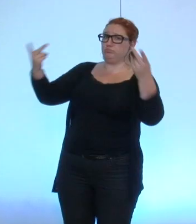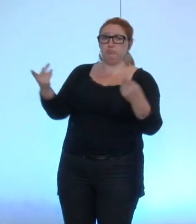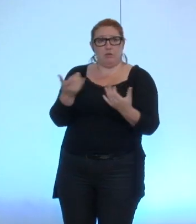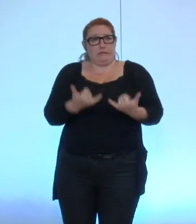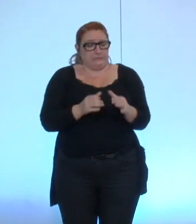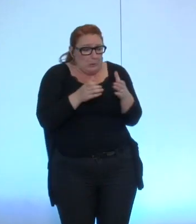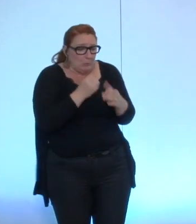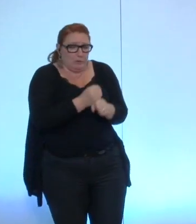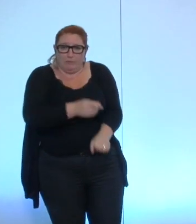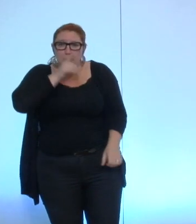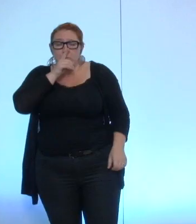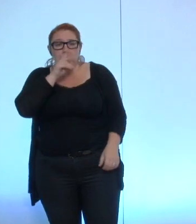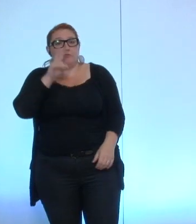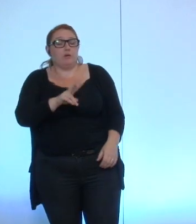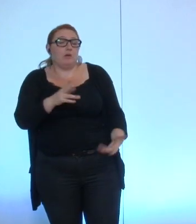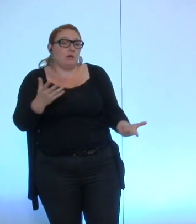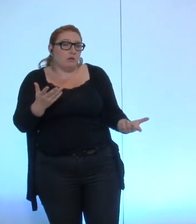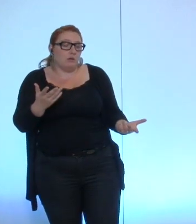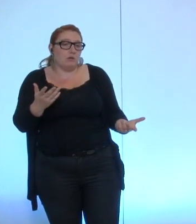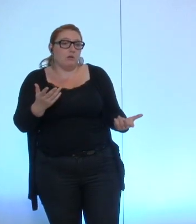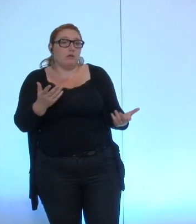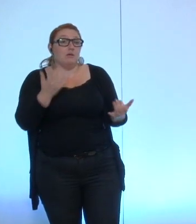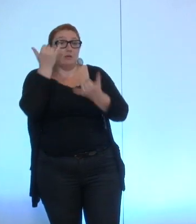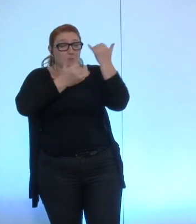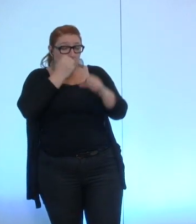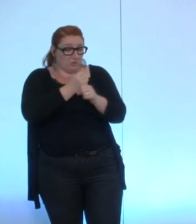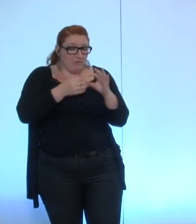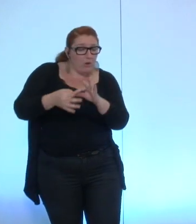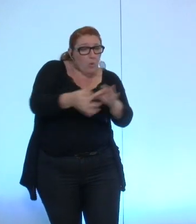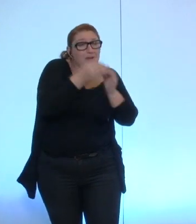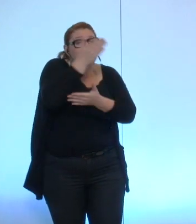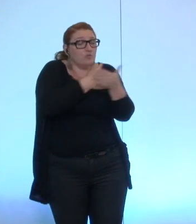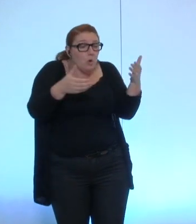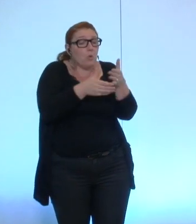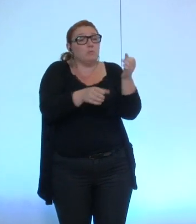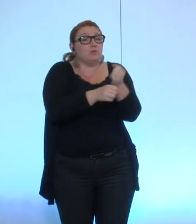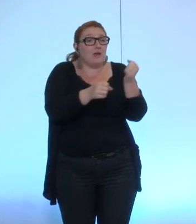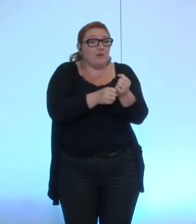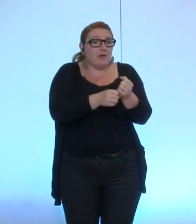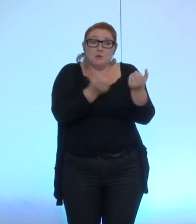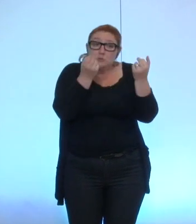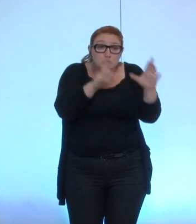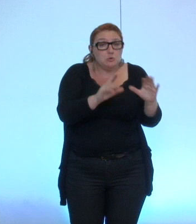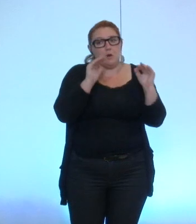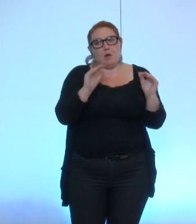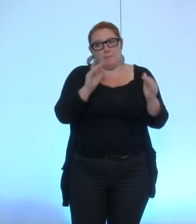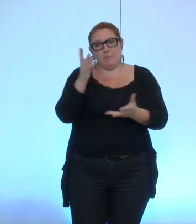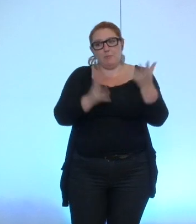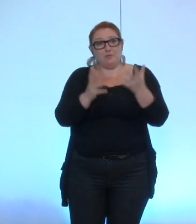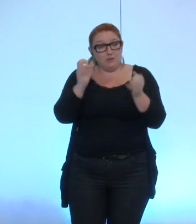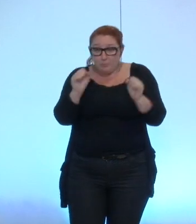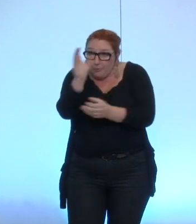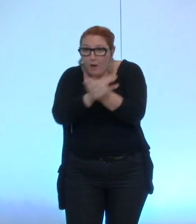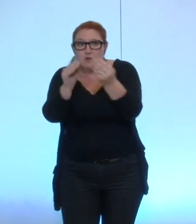nous avions eu ce travail coopératif lors du groupe de travail vous auriez quand même également pu porter